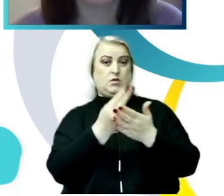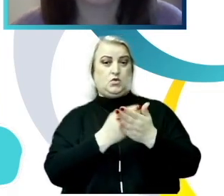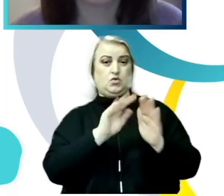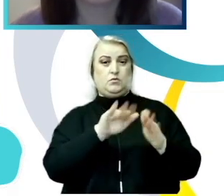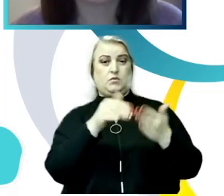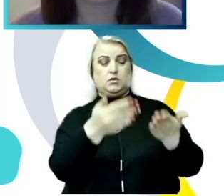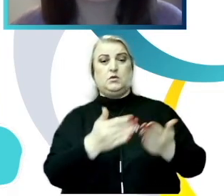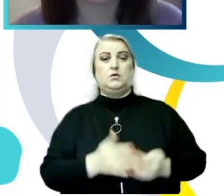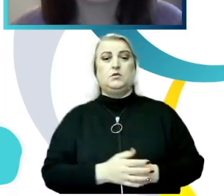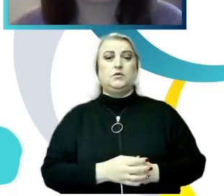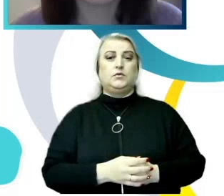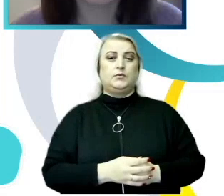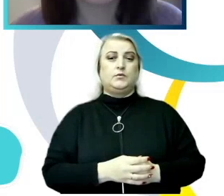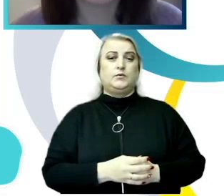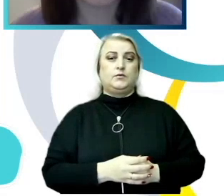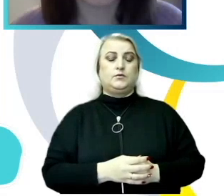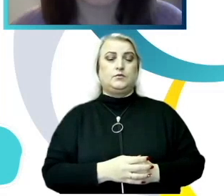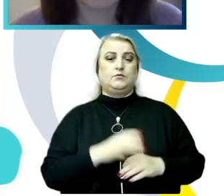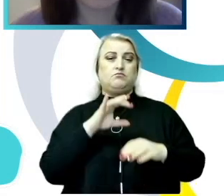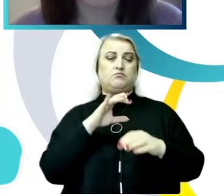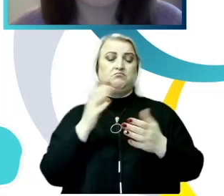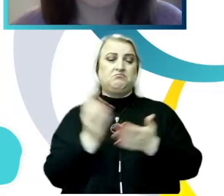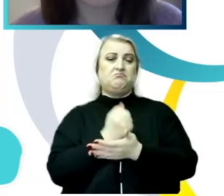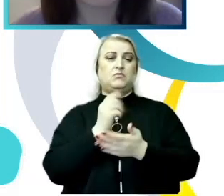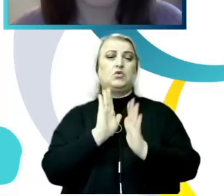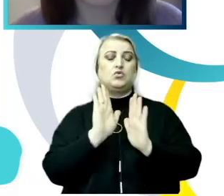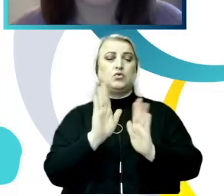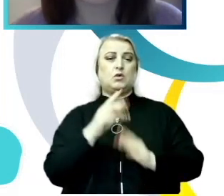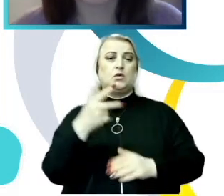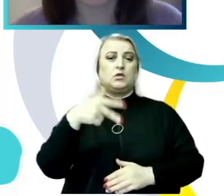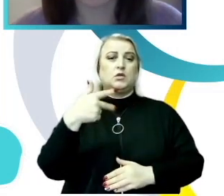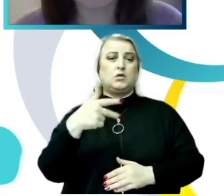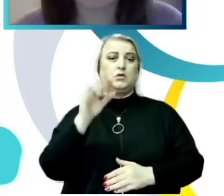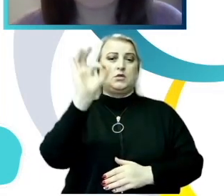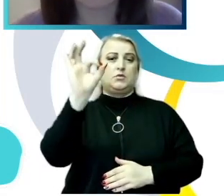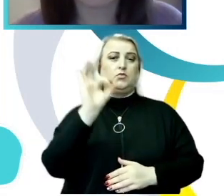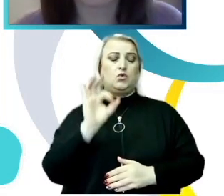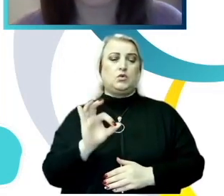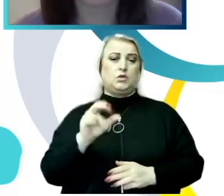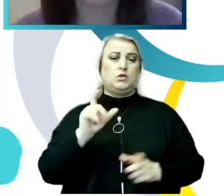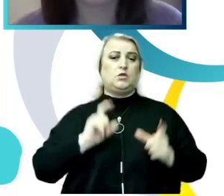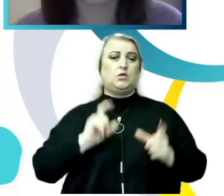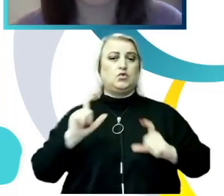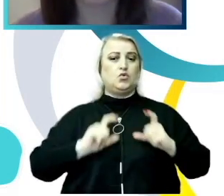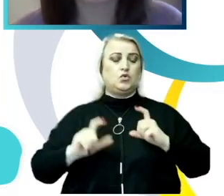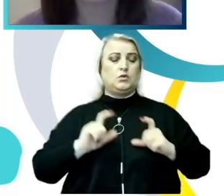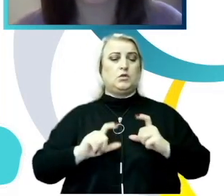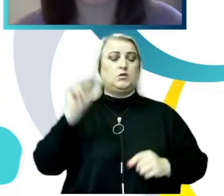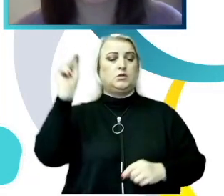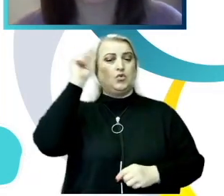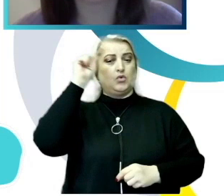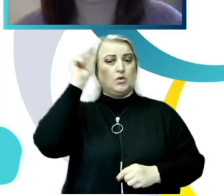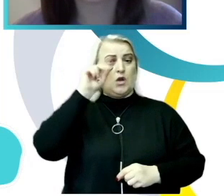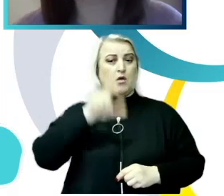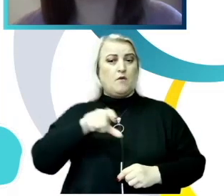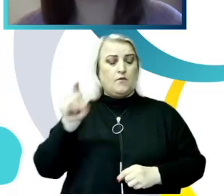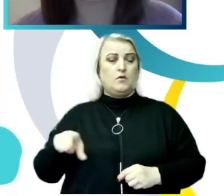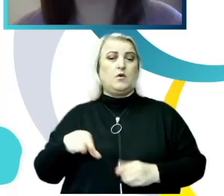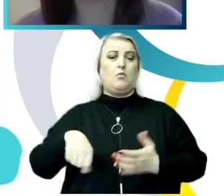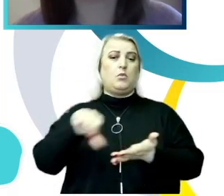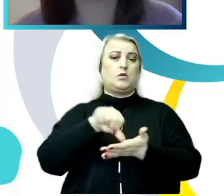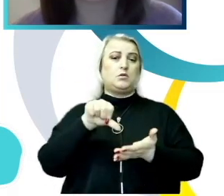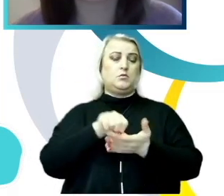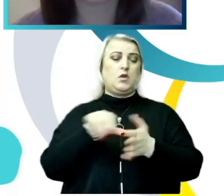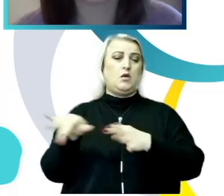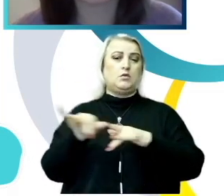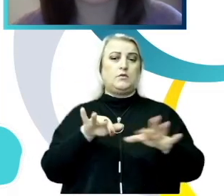moment, s-a identificat că doar circa 30% din studenți și elevi au participat la activități de informare